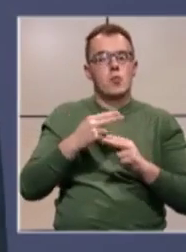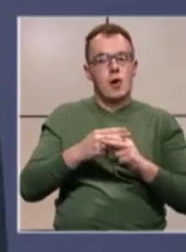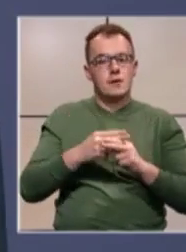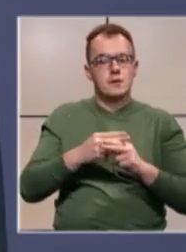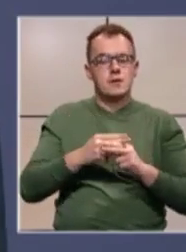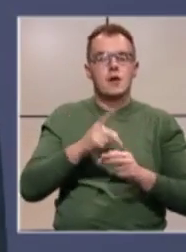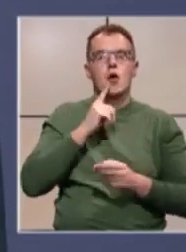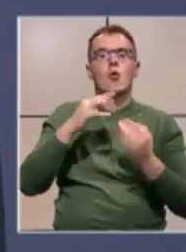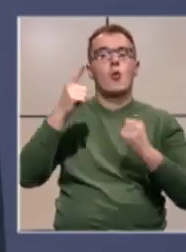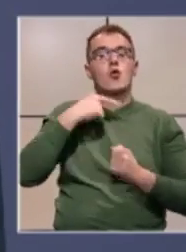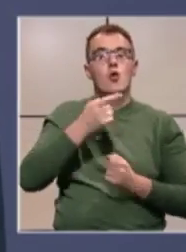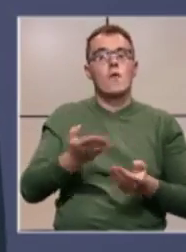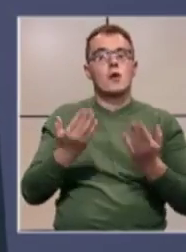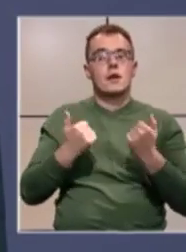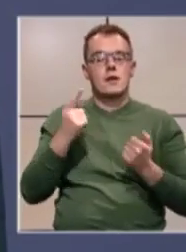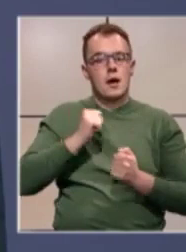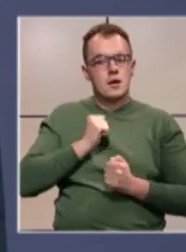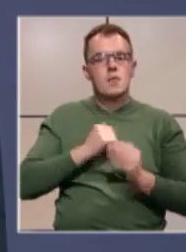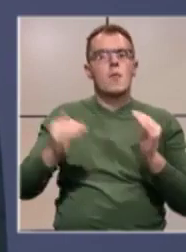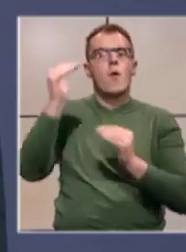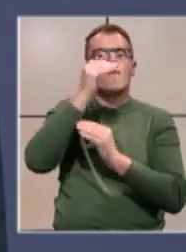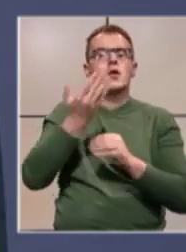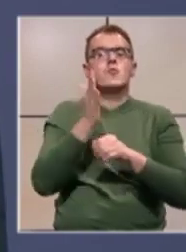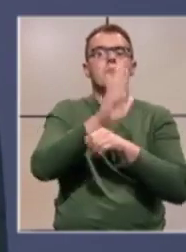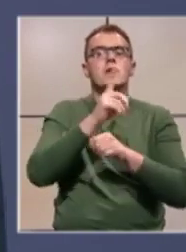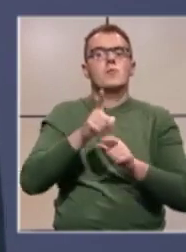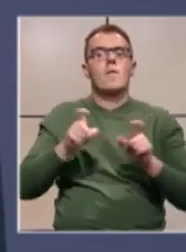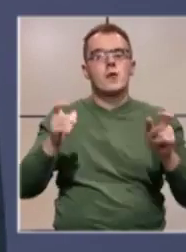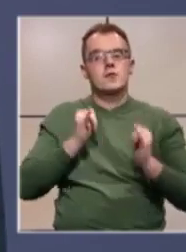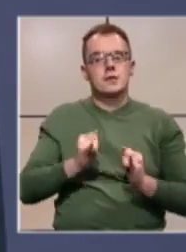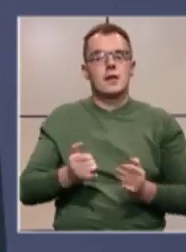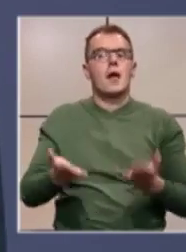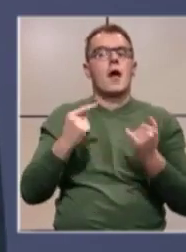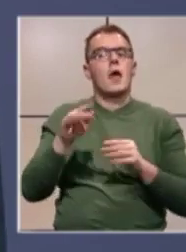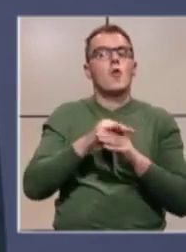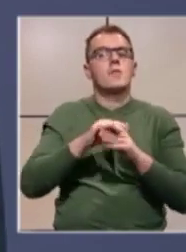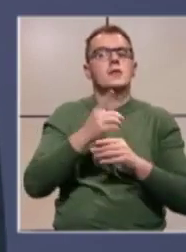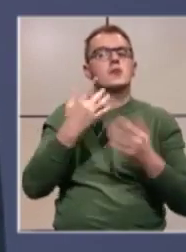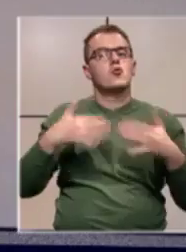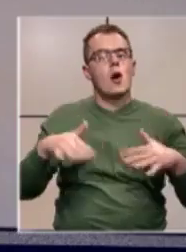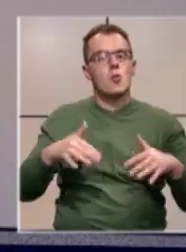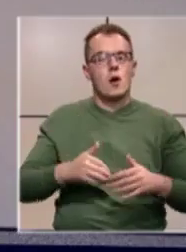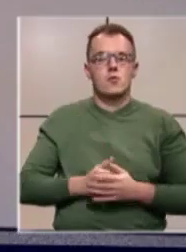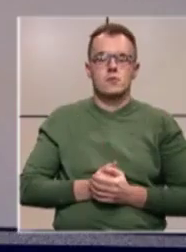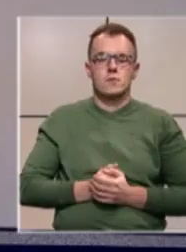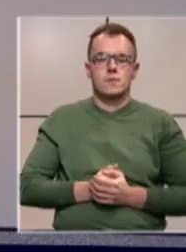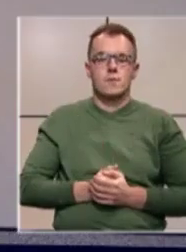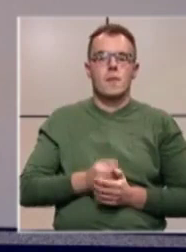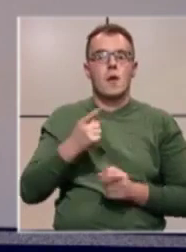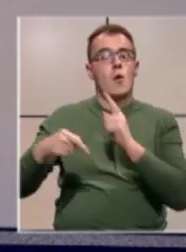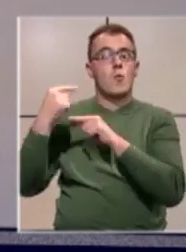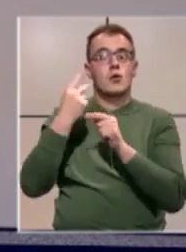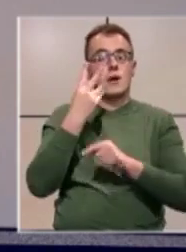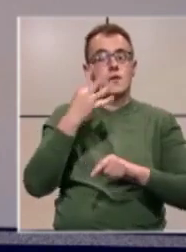koji govori nam da imamo veću prisutnost virusa sada nego u mjesecu januaru. U